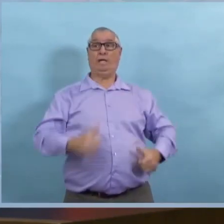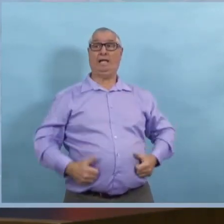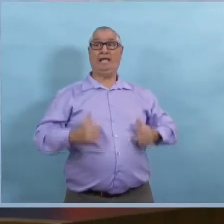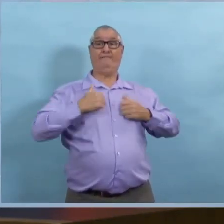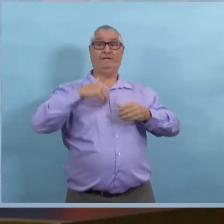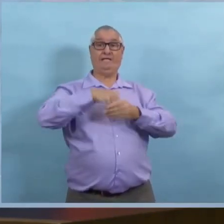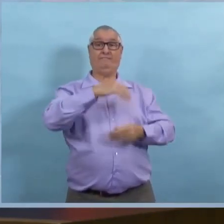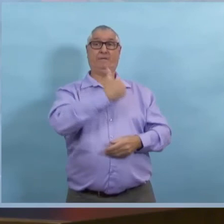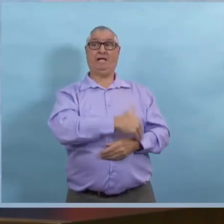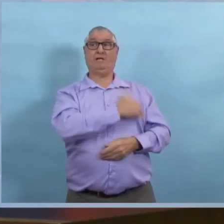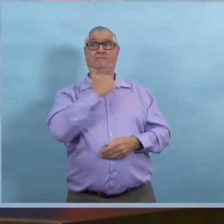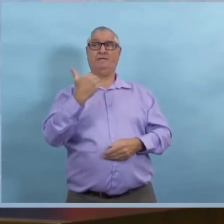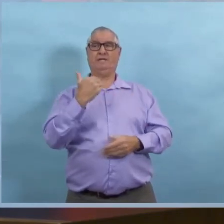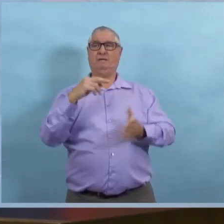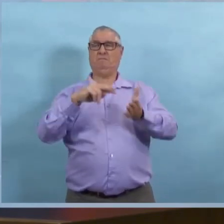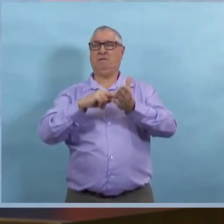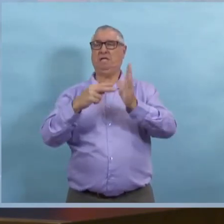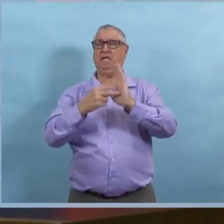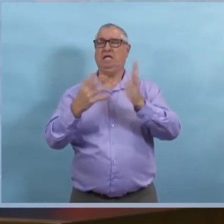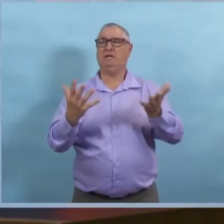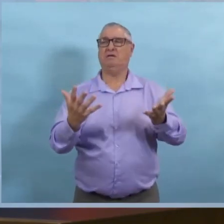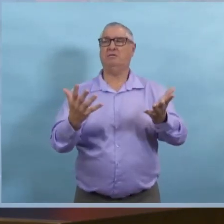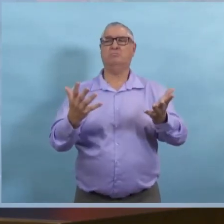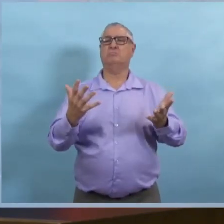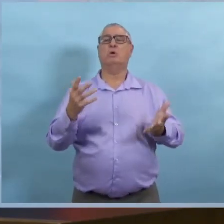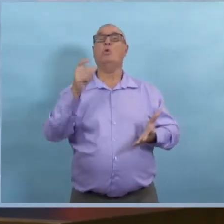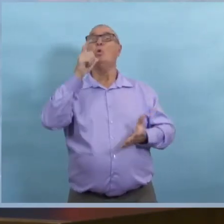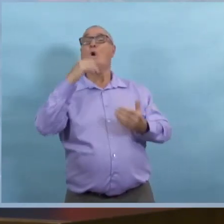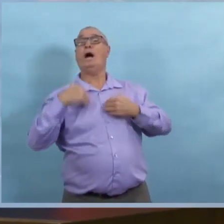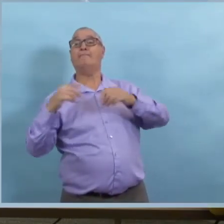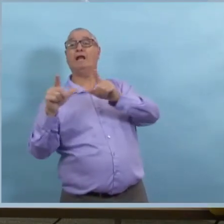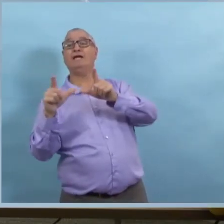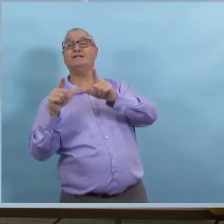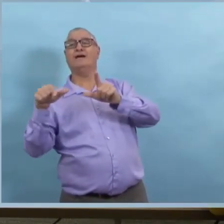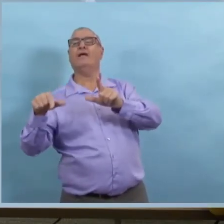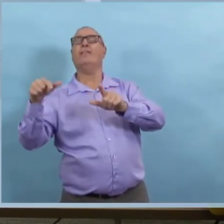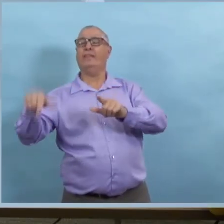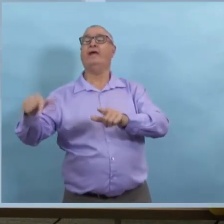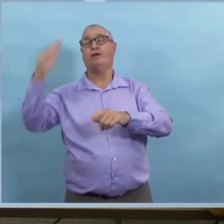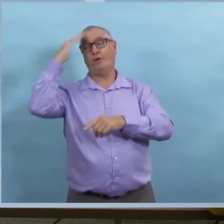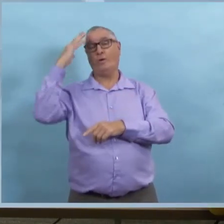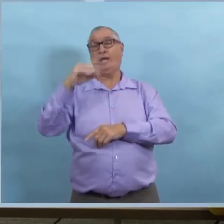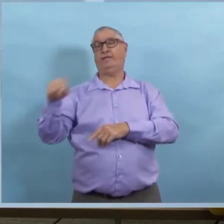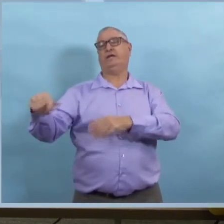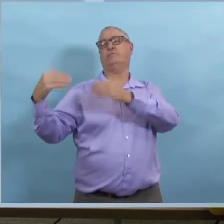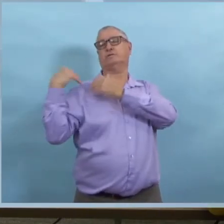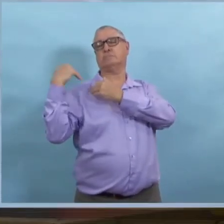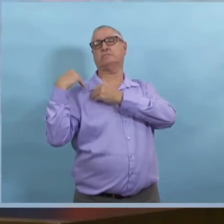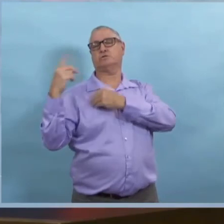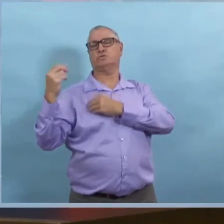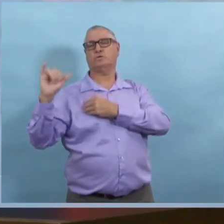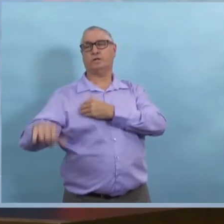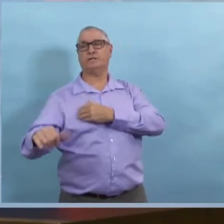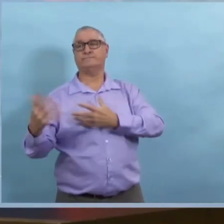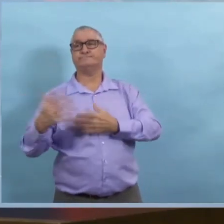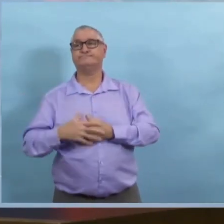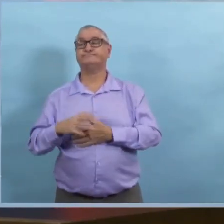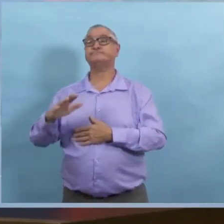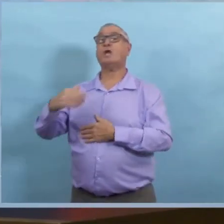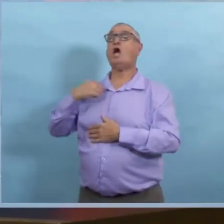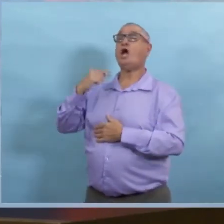Ce n peut-être pas clair, tout beaucoup de Manitobains, mais pour ceux qui sont des détenteurs de ces permis et de ces licences, eux, ils savent qui ils sont.